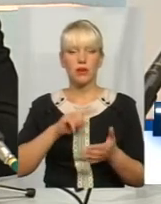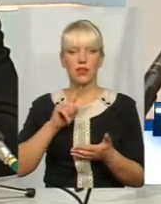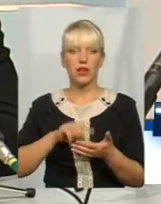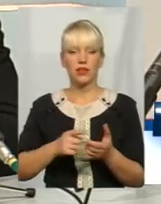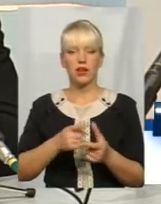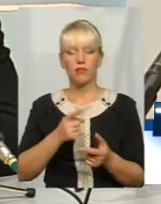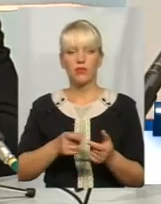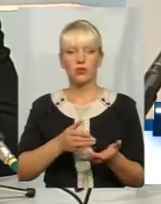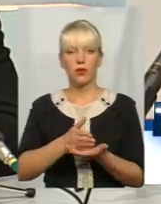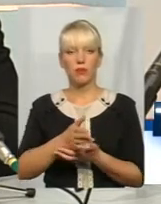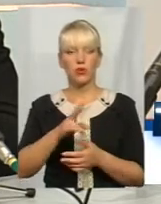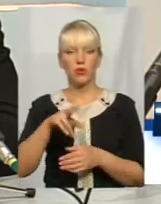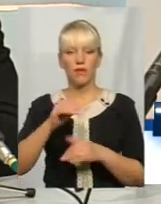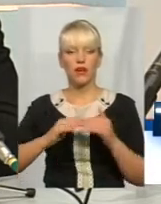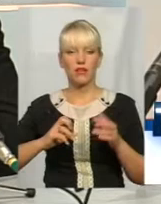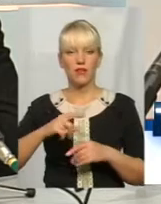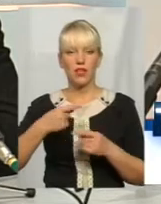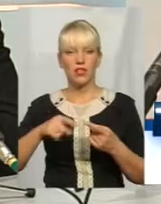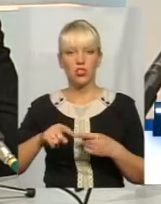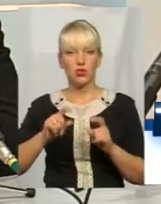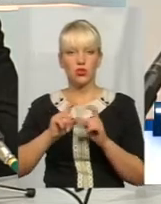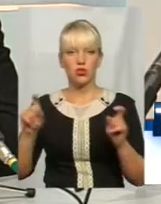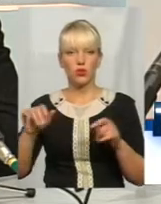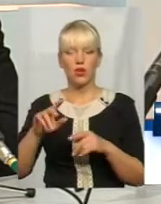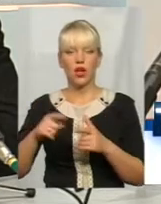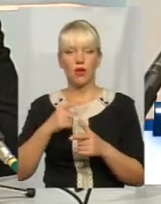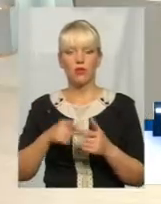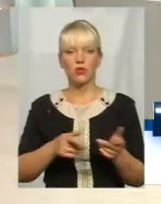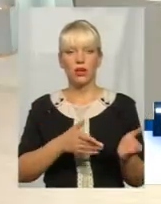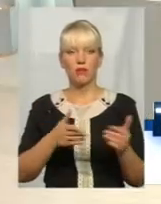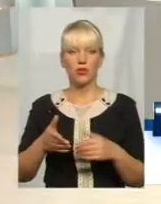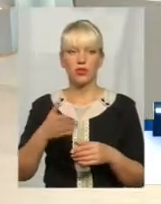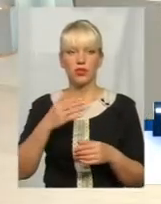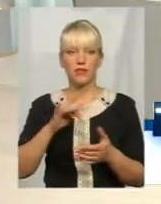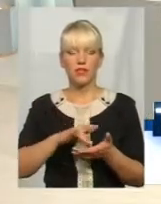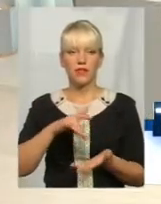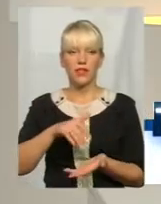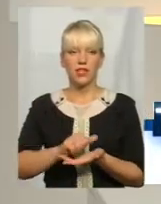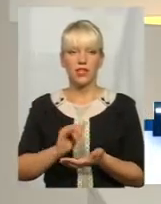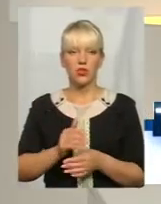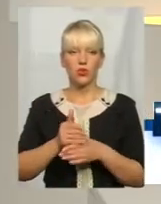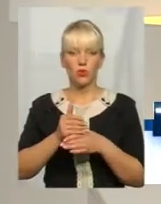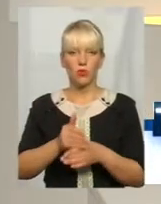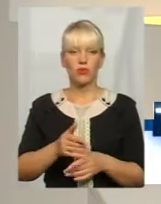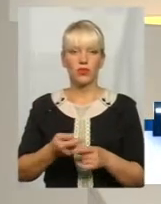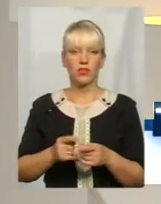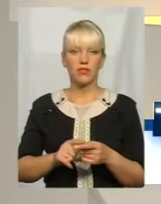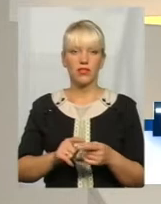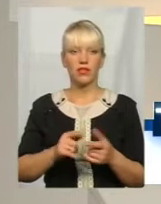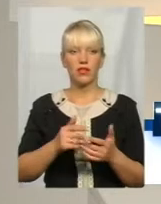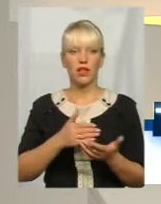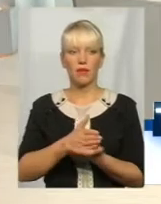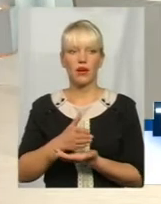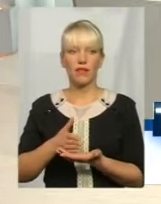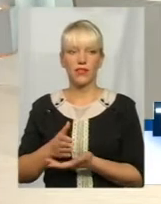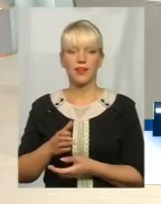спрямувати до певного фахівця іншої структури, або запросити цього фахівця до служби зайнятості і допомогти в деяких направленнях.